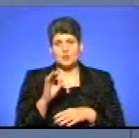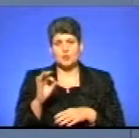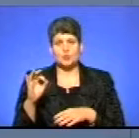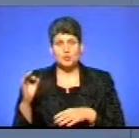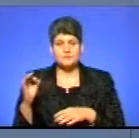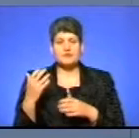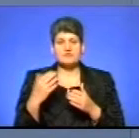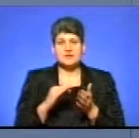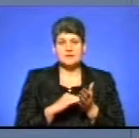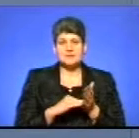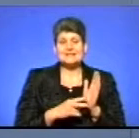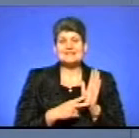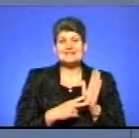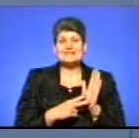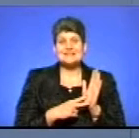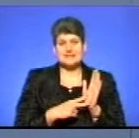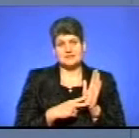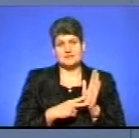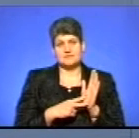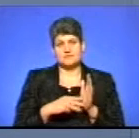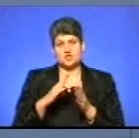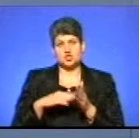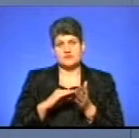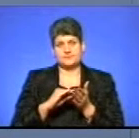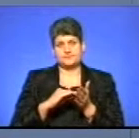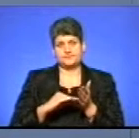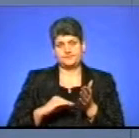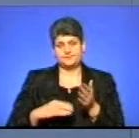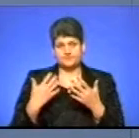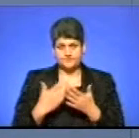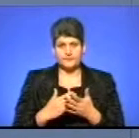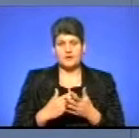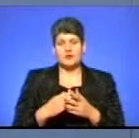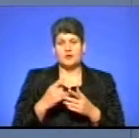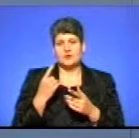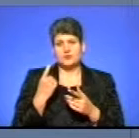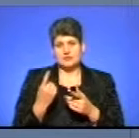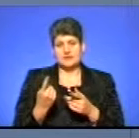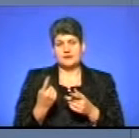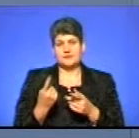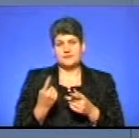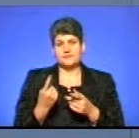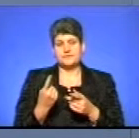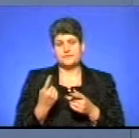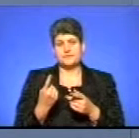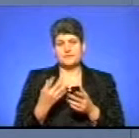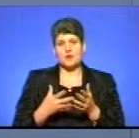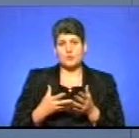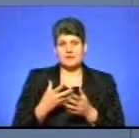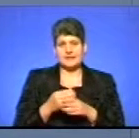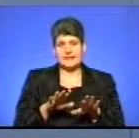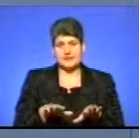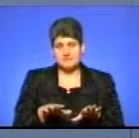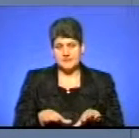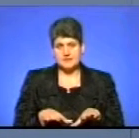вже складено 7 адміністривних матеріалів за перевищення швидкості. Один адміністривний матеріал водій оплатив на